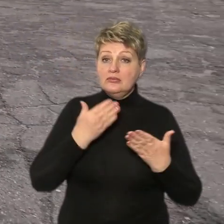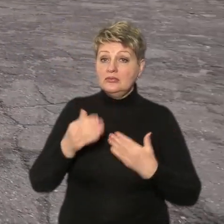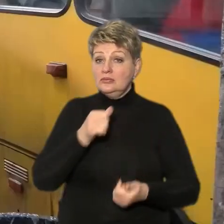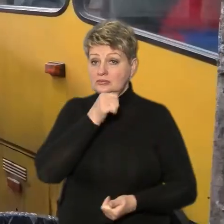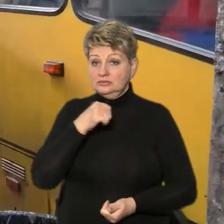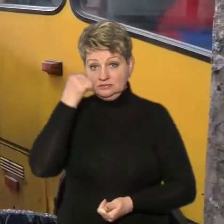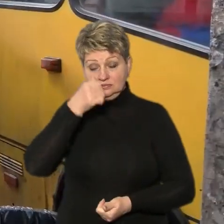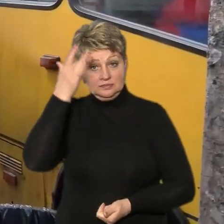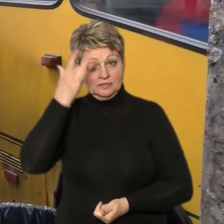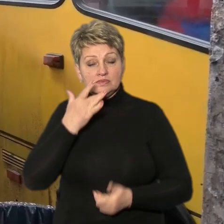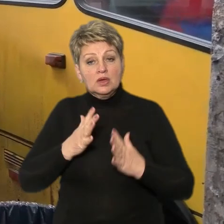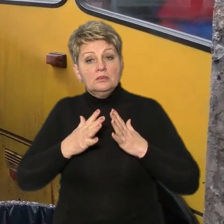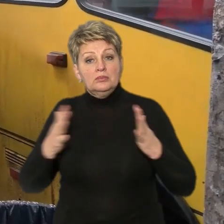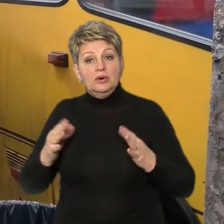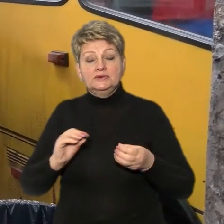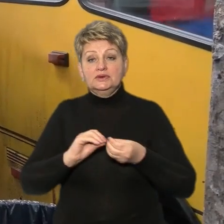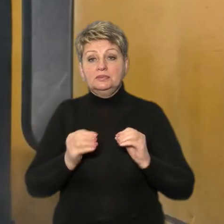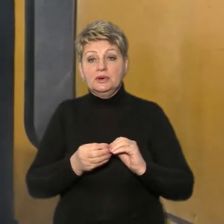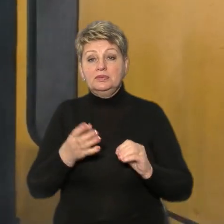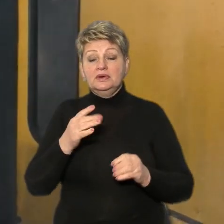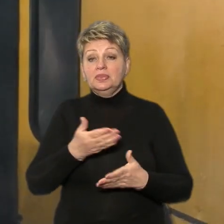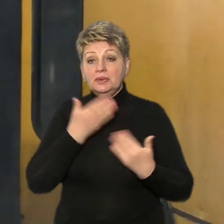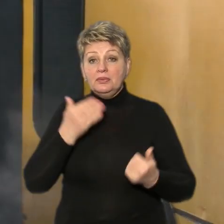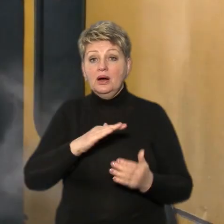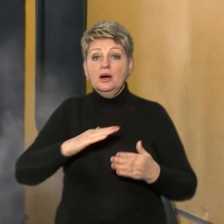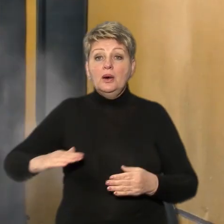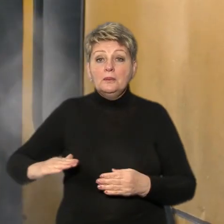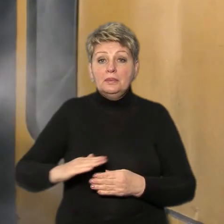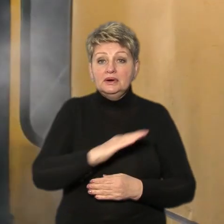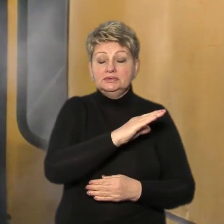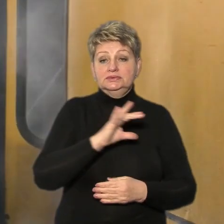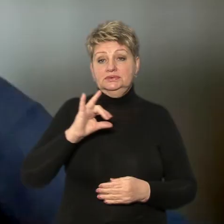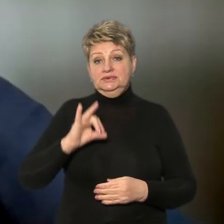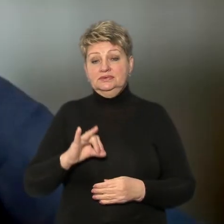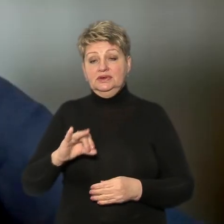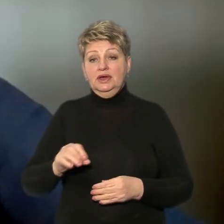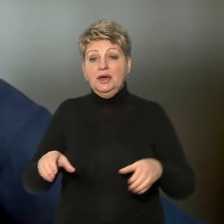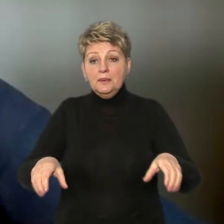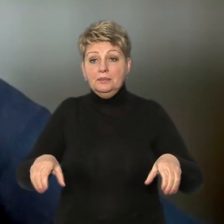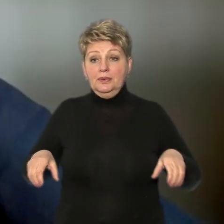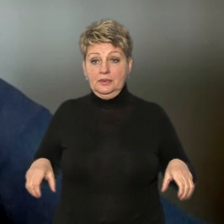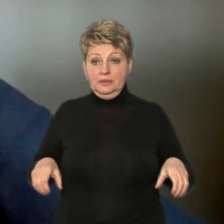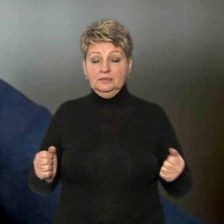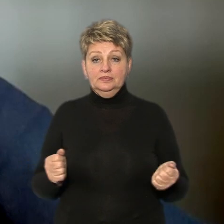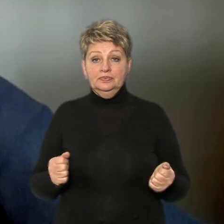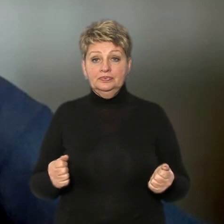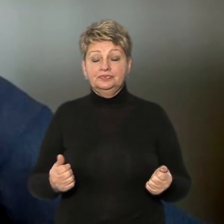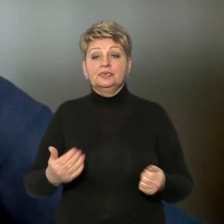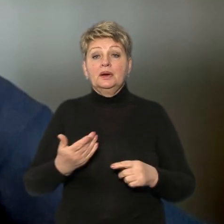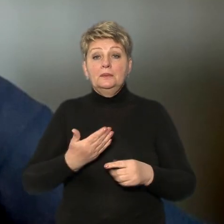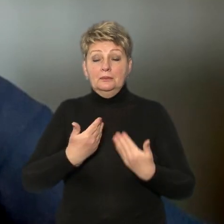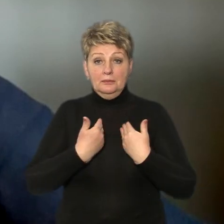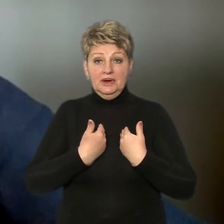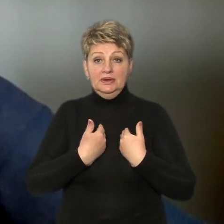Найбільшою проблемою, каже, є відсутність пандусів та поручнів в громадському транспорті. Ми, коли працюємо місцеве самоврядування,